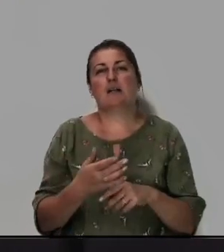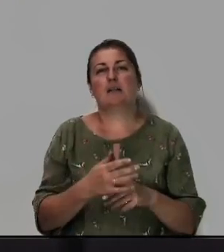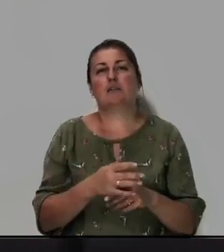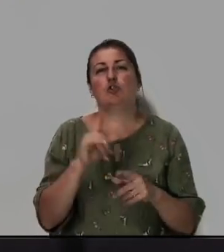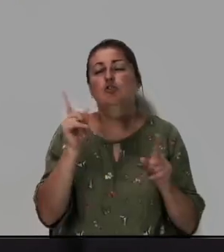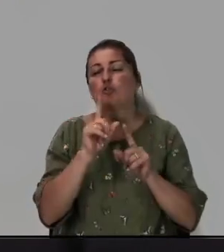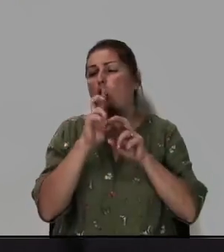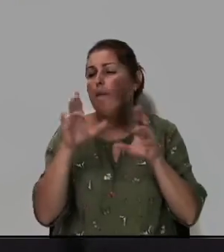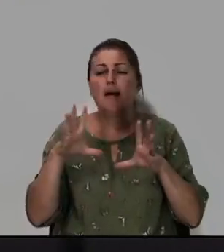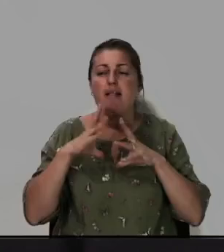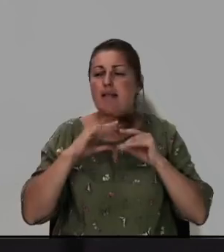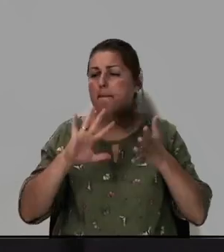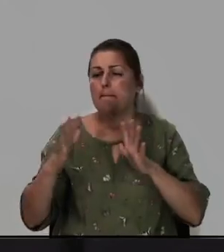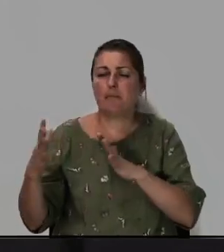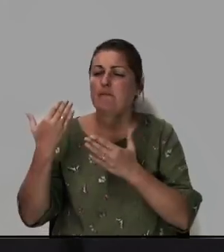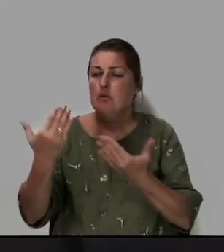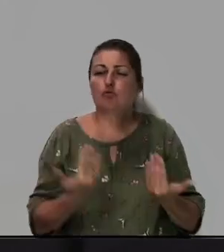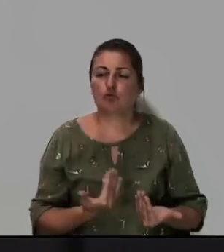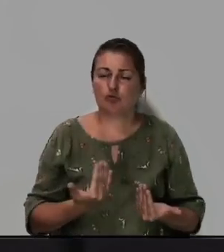что бы ни происходило в их жизни,